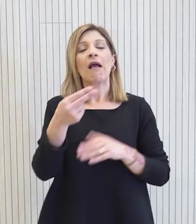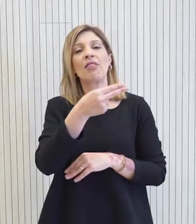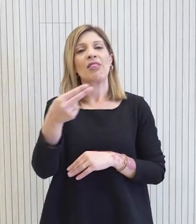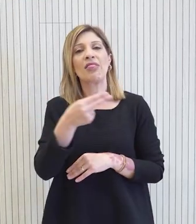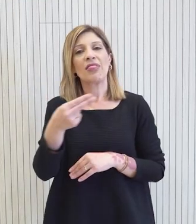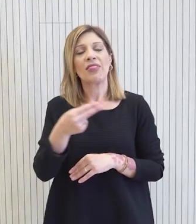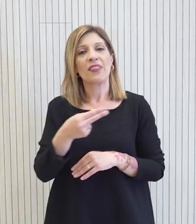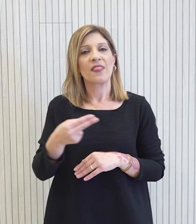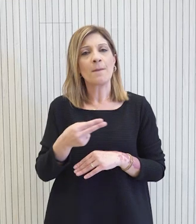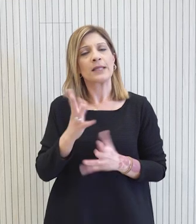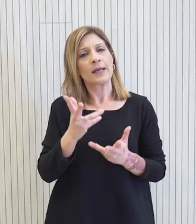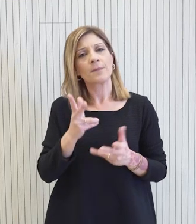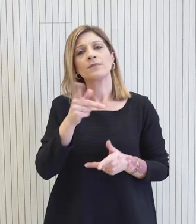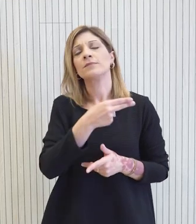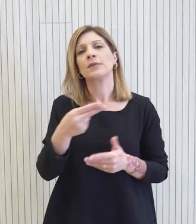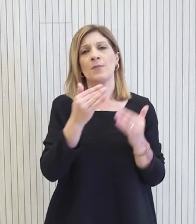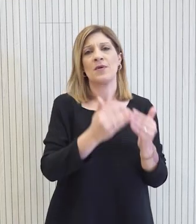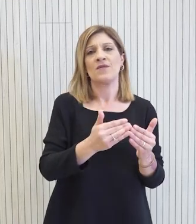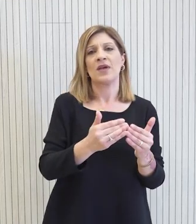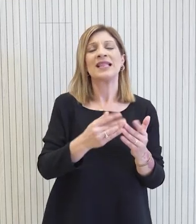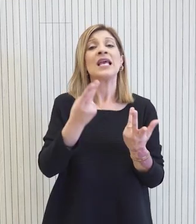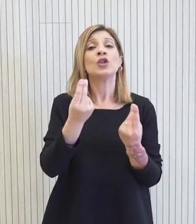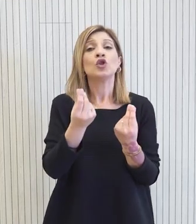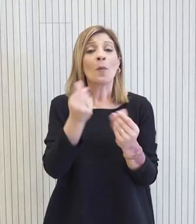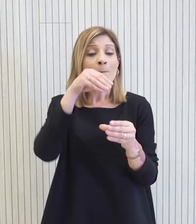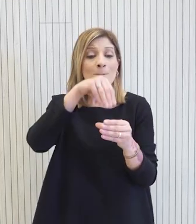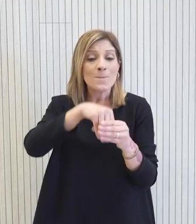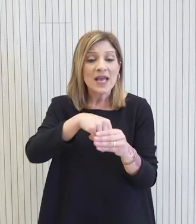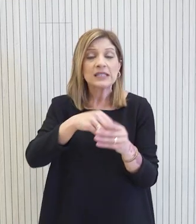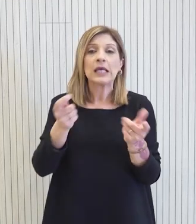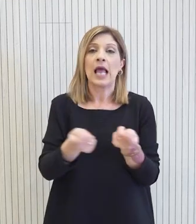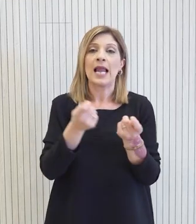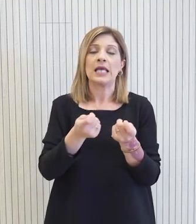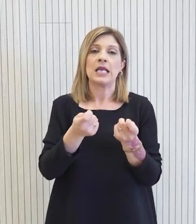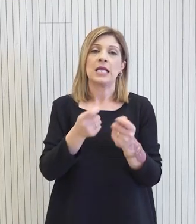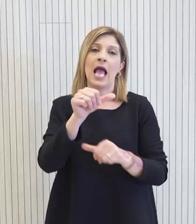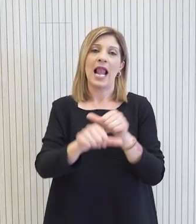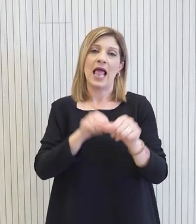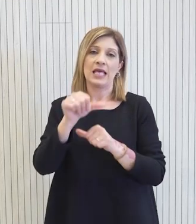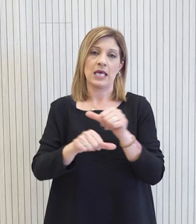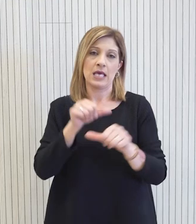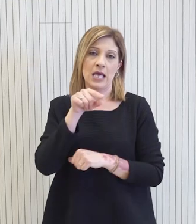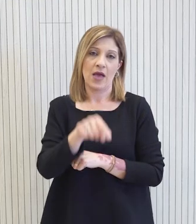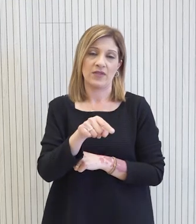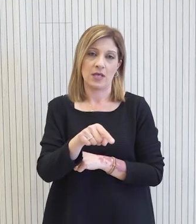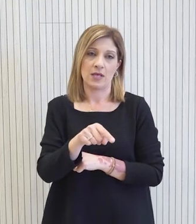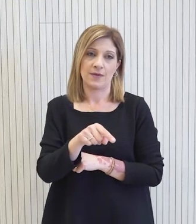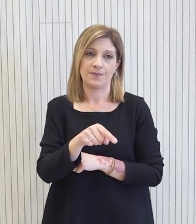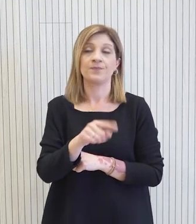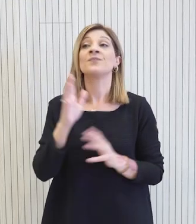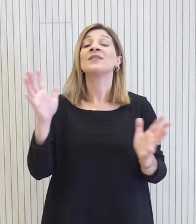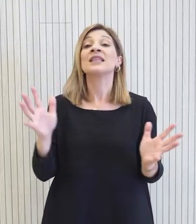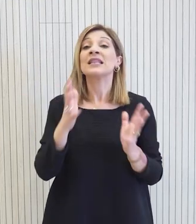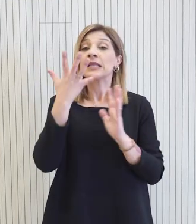κανένα βαθμό, σε κανένα σημείο την αρχιτεκτονική, την φιλοσοφία ως προς την εφαρμογή της μεταρρύθμισης ως προς την αποτελεσματική εφαρμογή της μεταρρύθμισης.